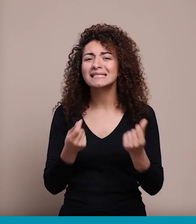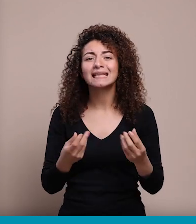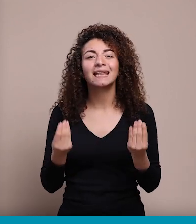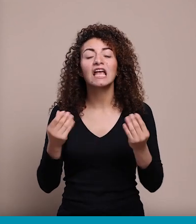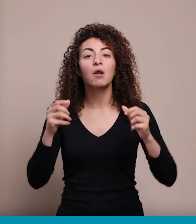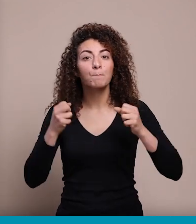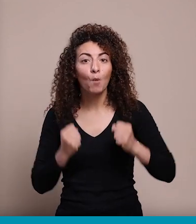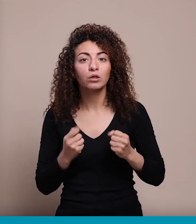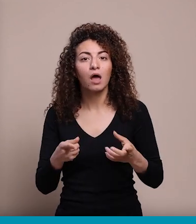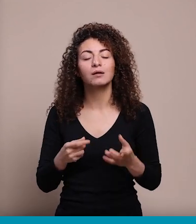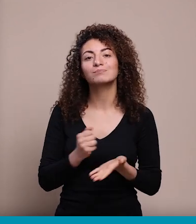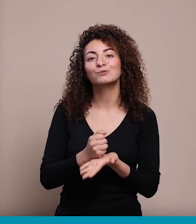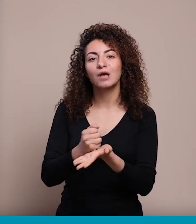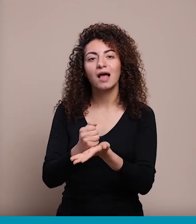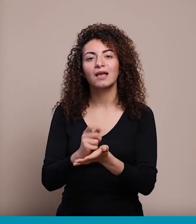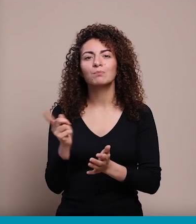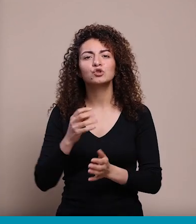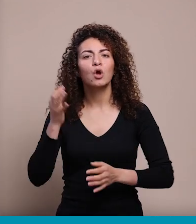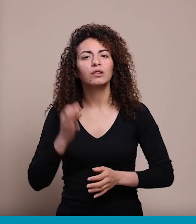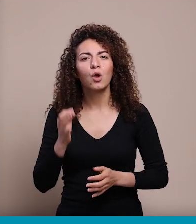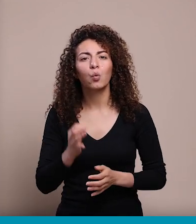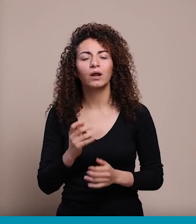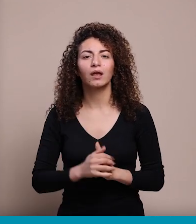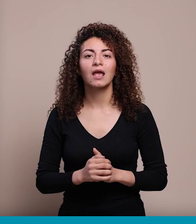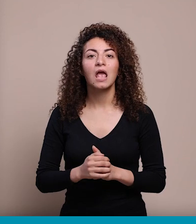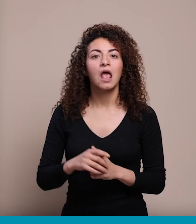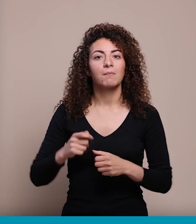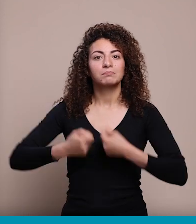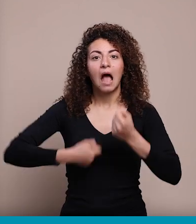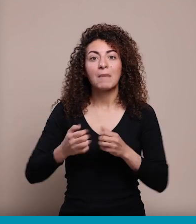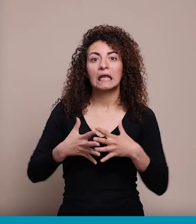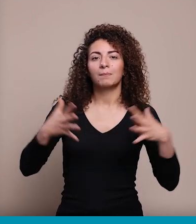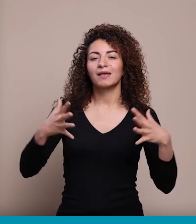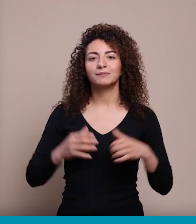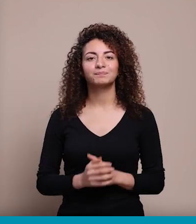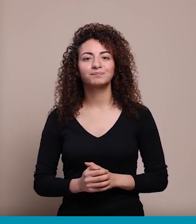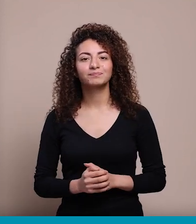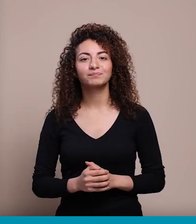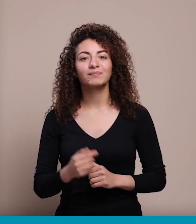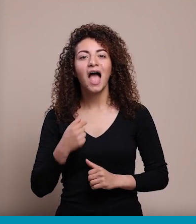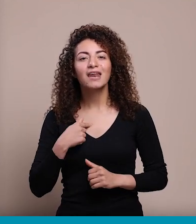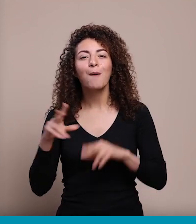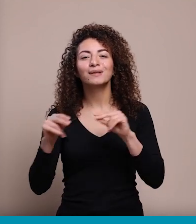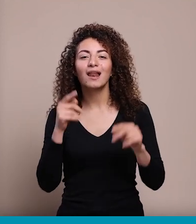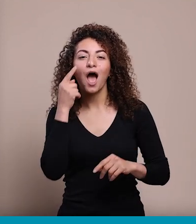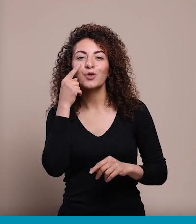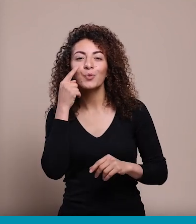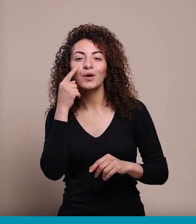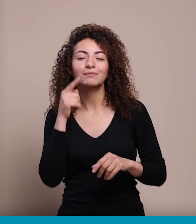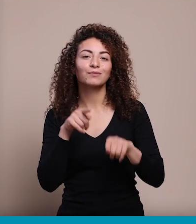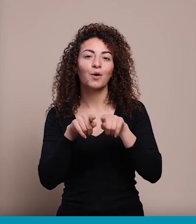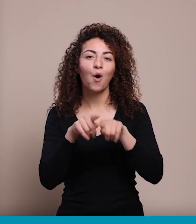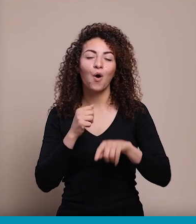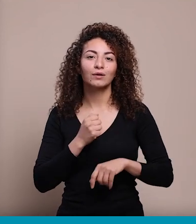يساعدوا ما ضروري إنه يعملوا شي كتير كبير أنا عيونة لرحاب